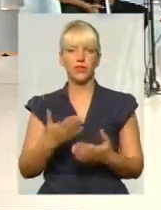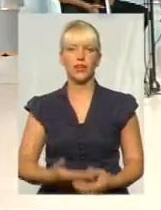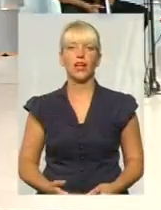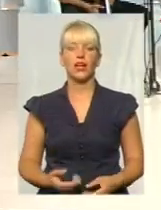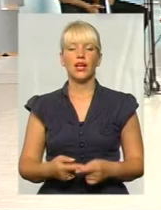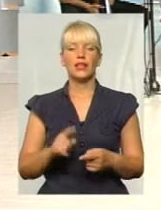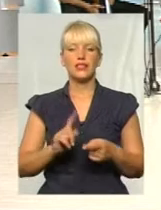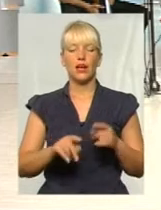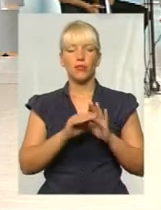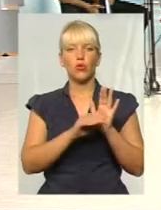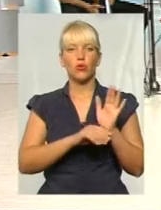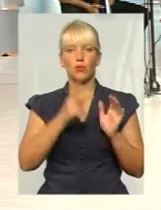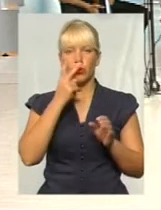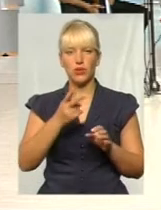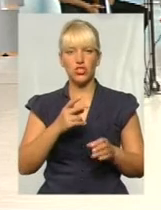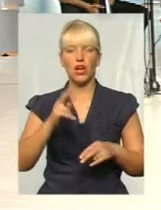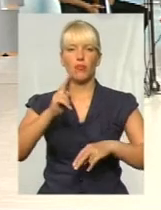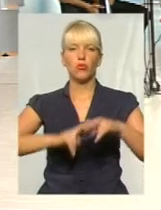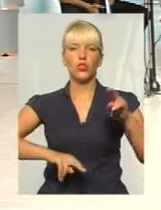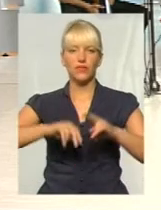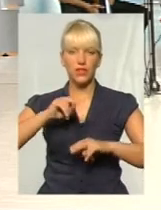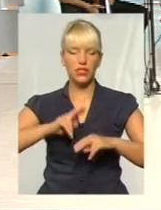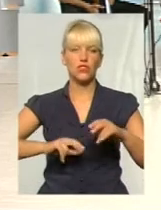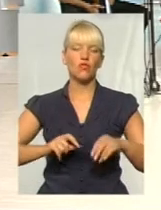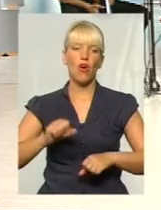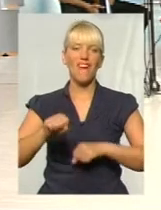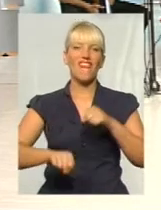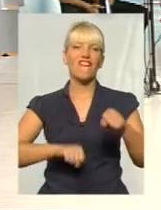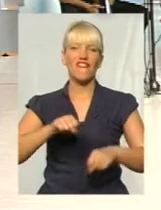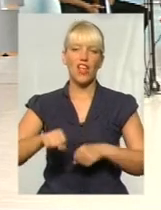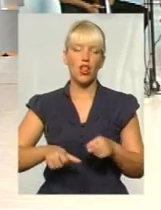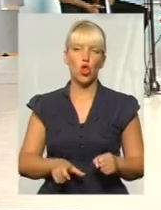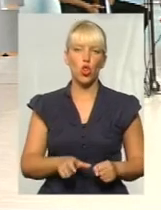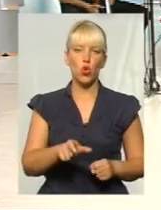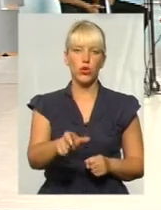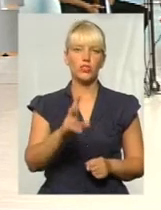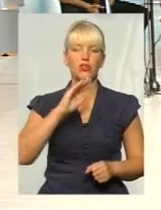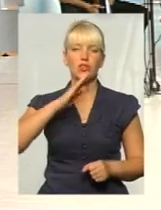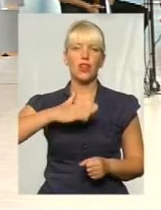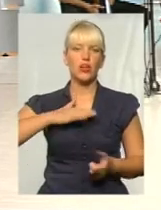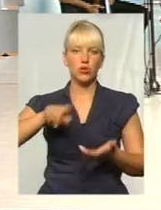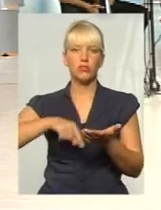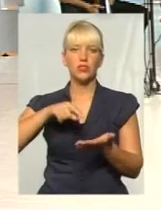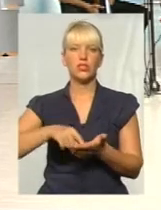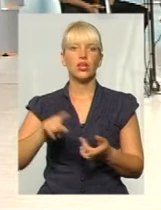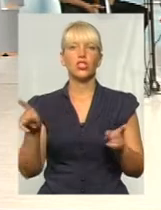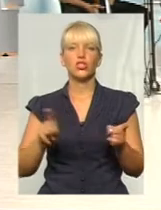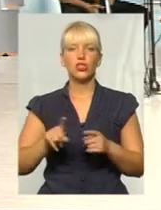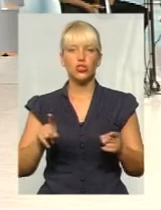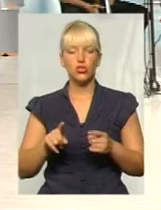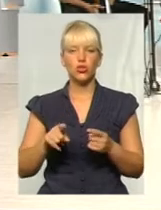передбачає будівництво велодоріжок по нашому місту, для того, щоб якось закільцювати